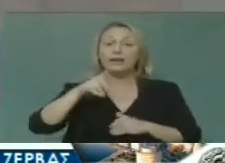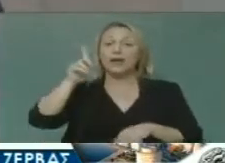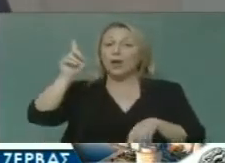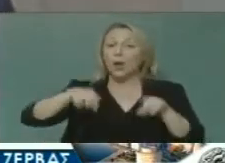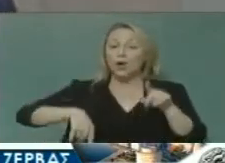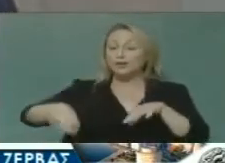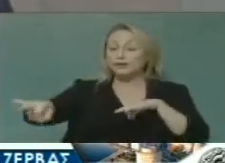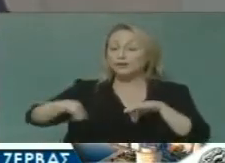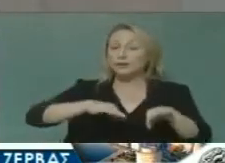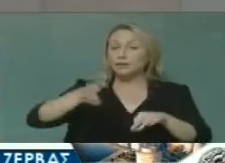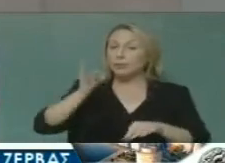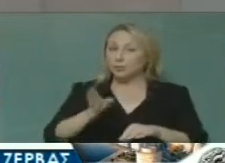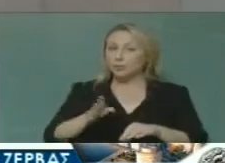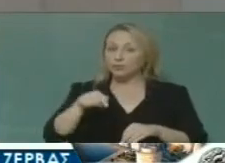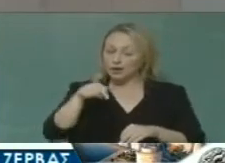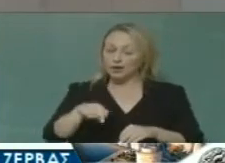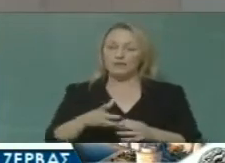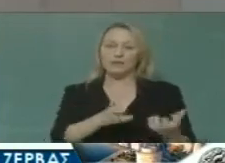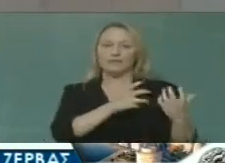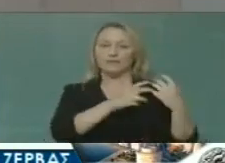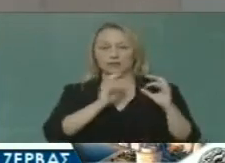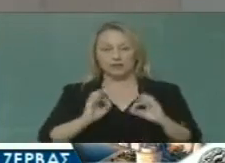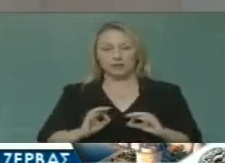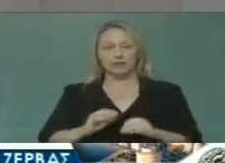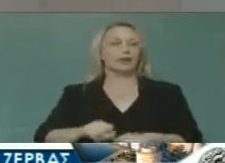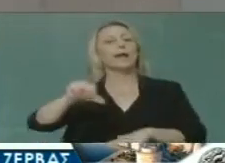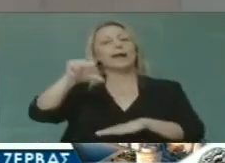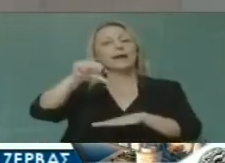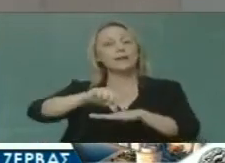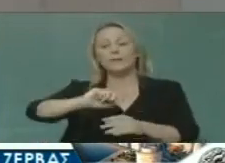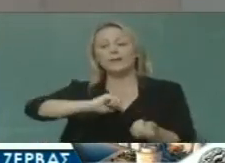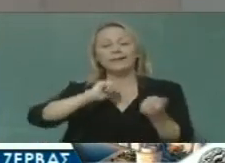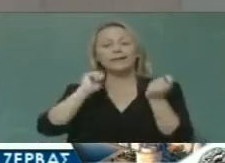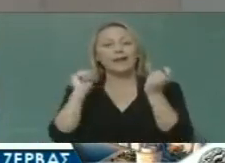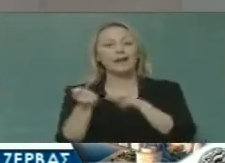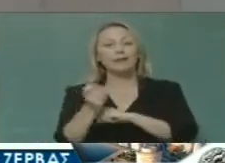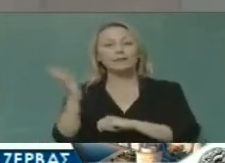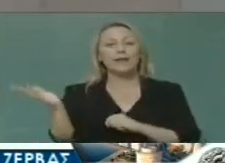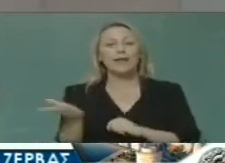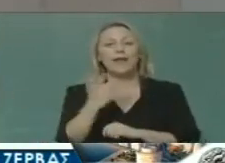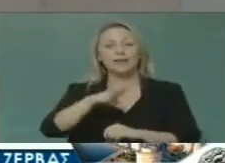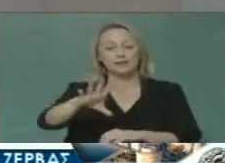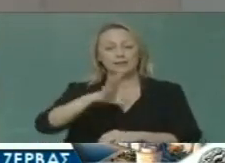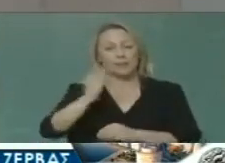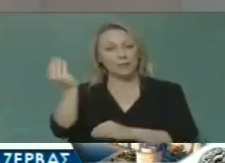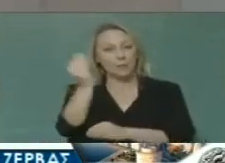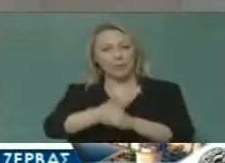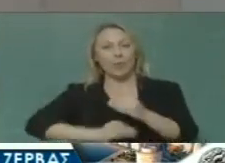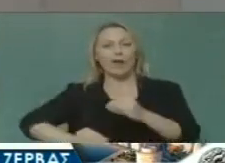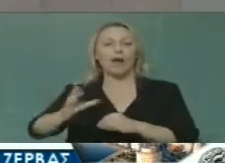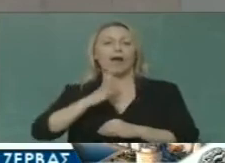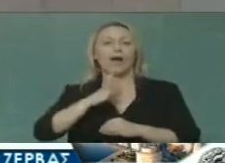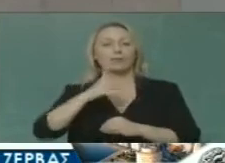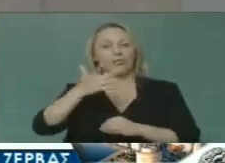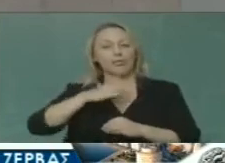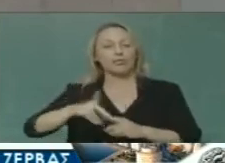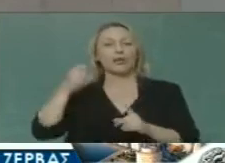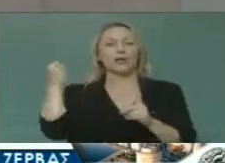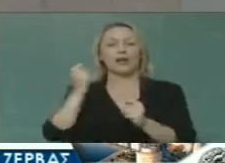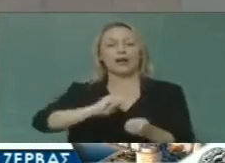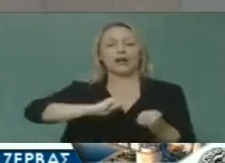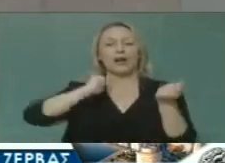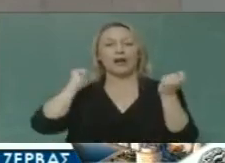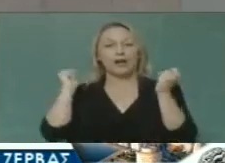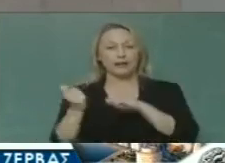όσοι μπορούν. Οι πόλεις αλλάζουν όταν δημιουργηθεί μια πλειοψηφία που απαιτεί την αλλαγή μια κοινωνία